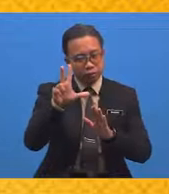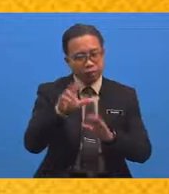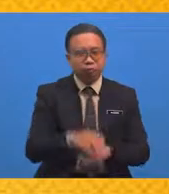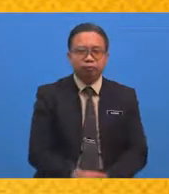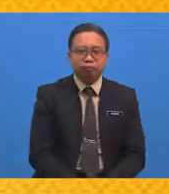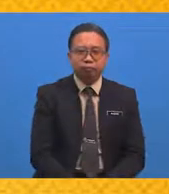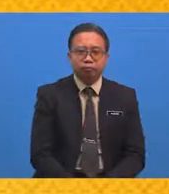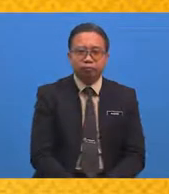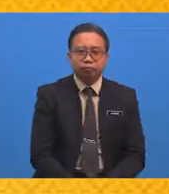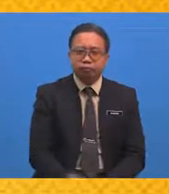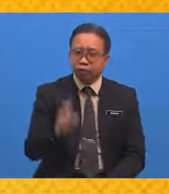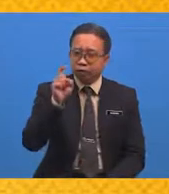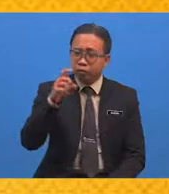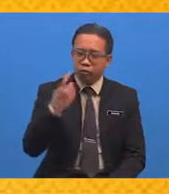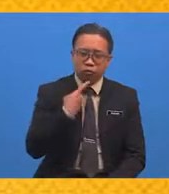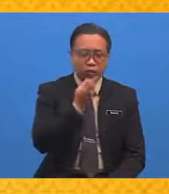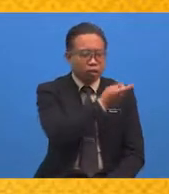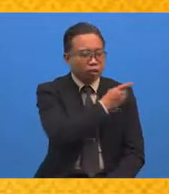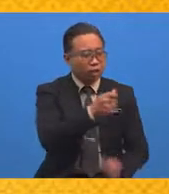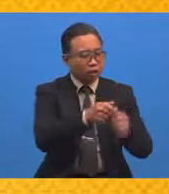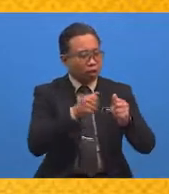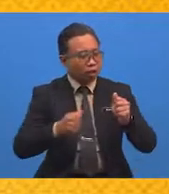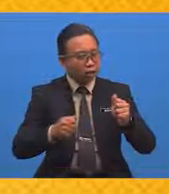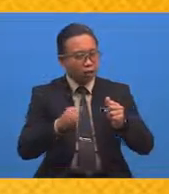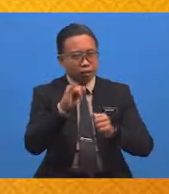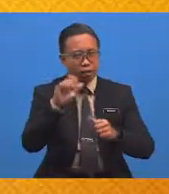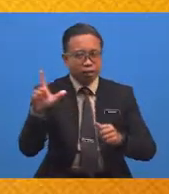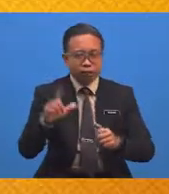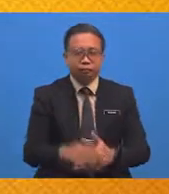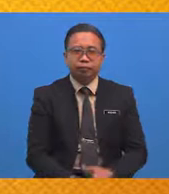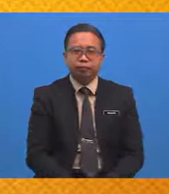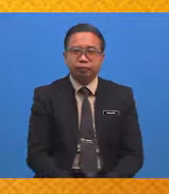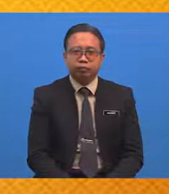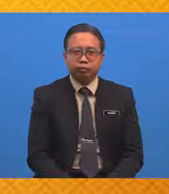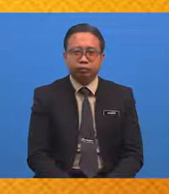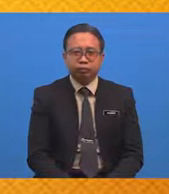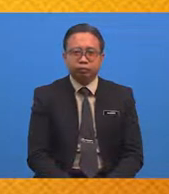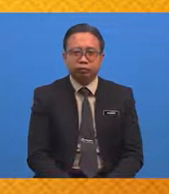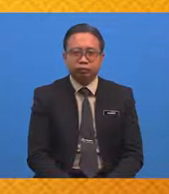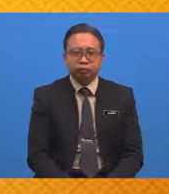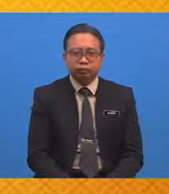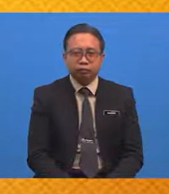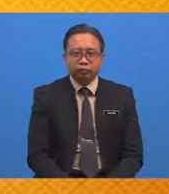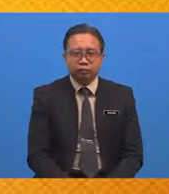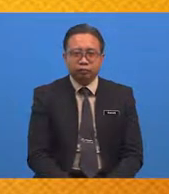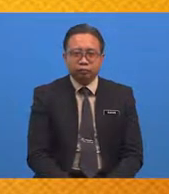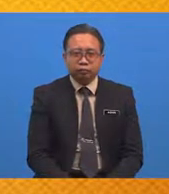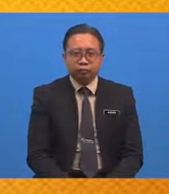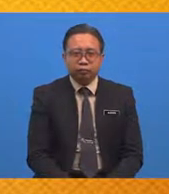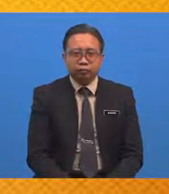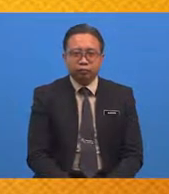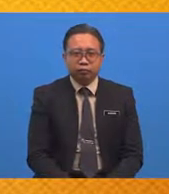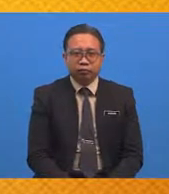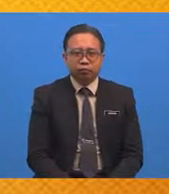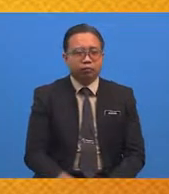Yang Perlu Kita Elakkan Ialah Al-Jubnu Yang Bermaksud